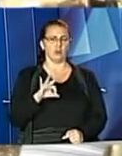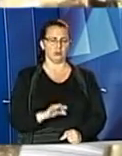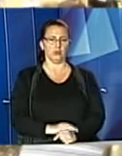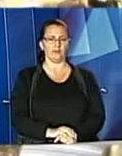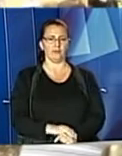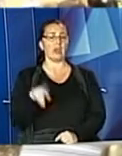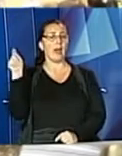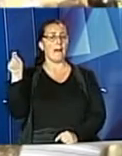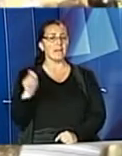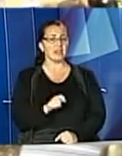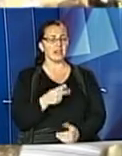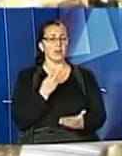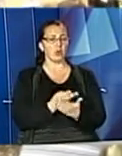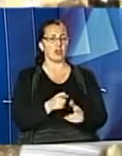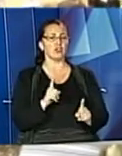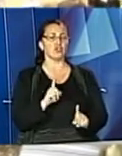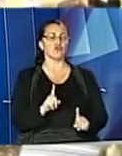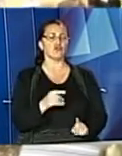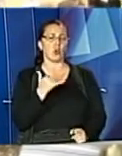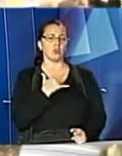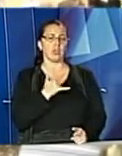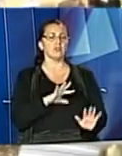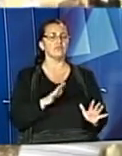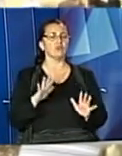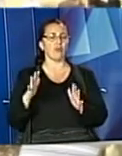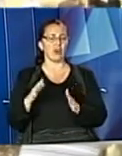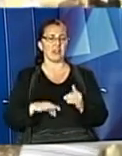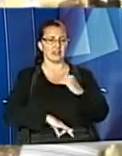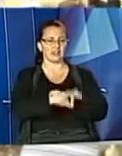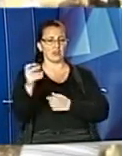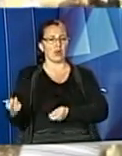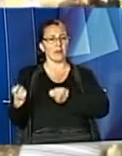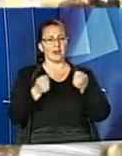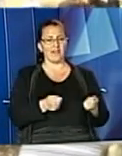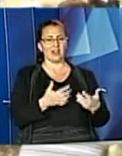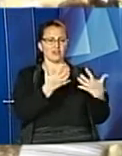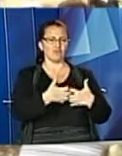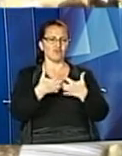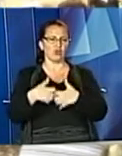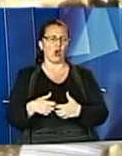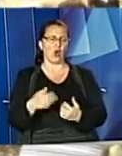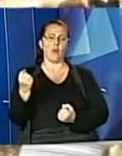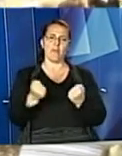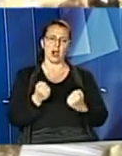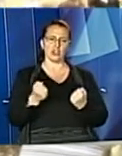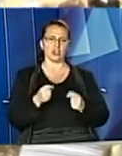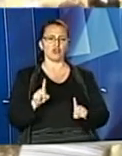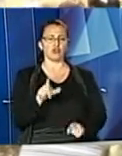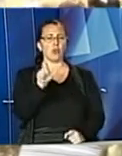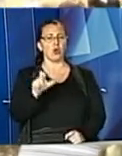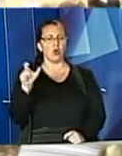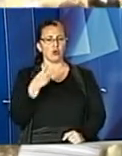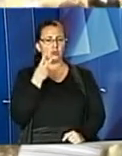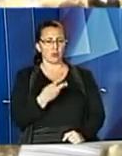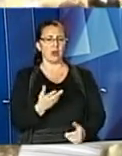Приїхали показати, що в нас відбувається на сході, привезли з собою установки, як ви бачите, привезли машину, щоб люди побачили, на чому